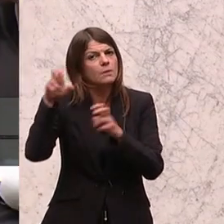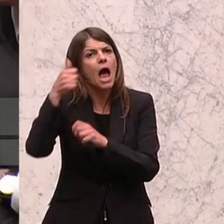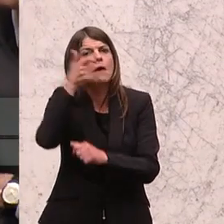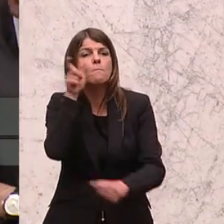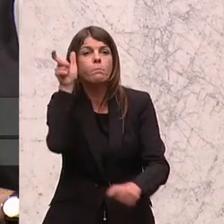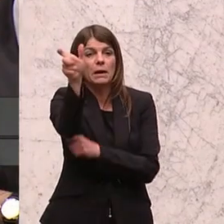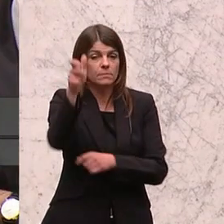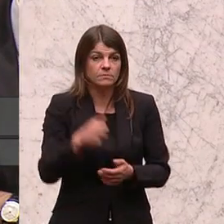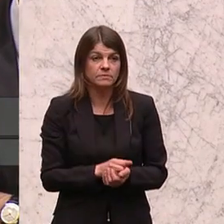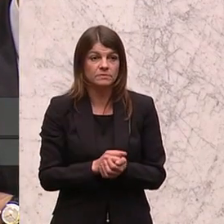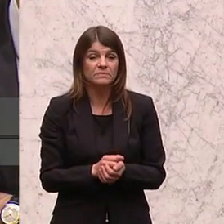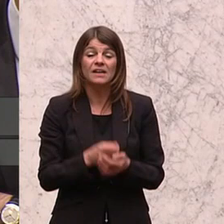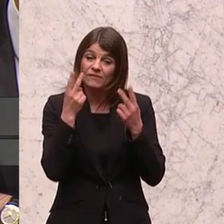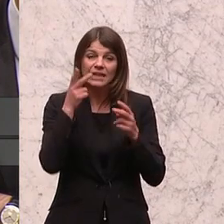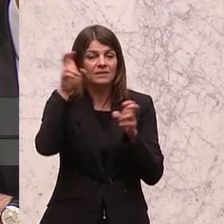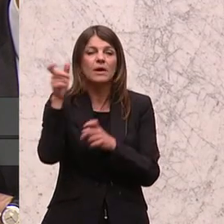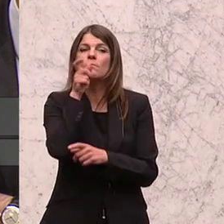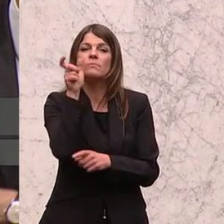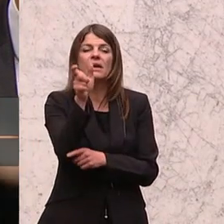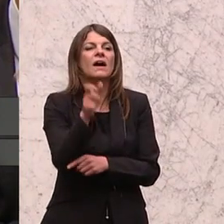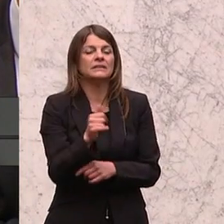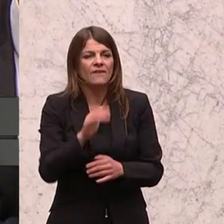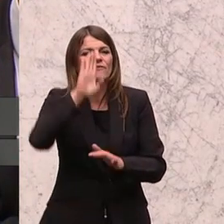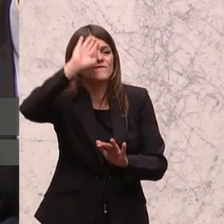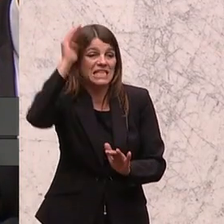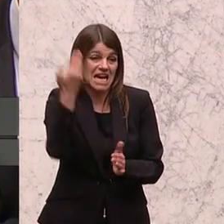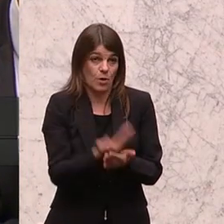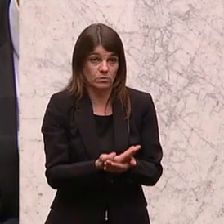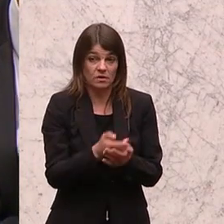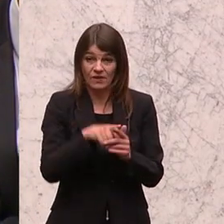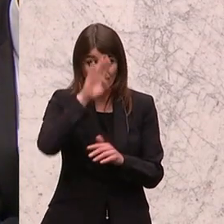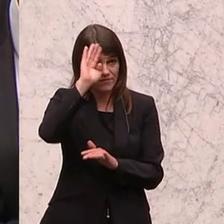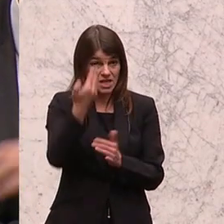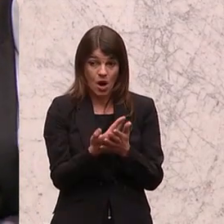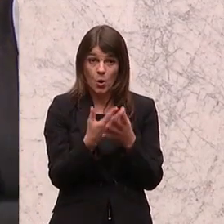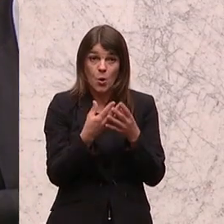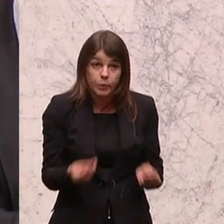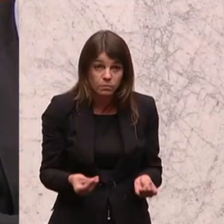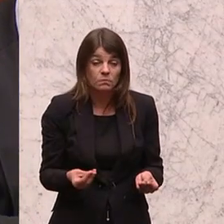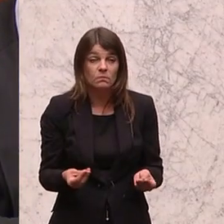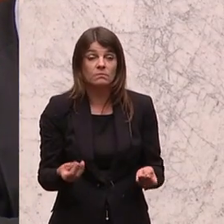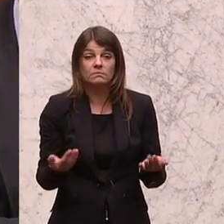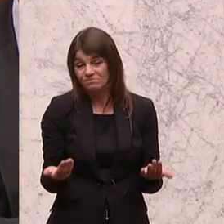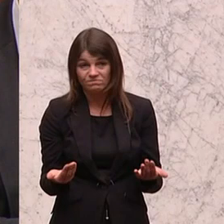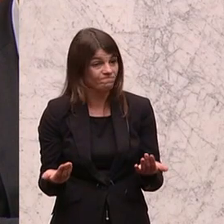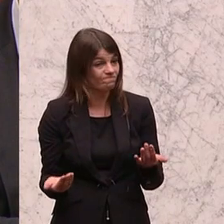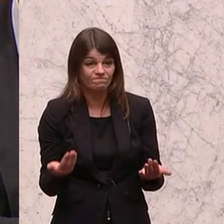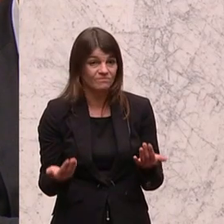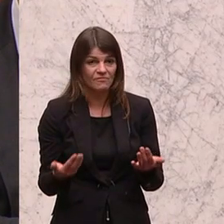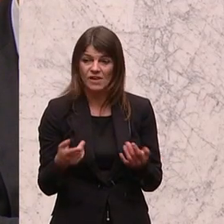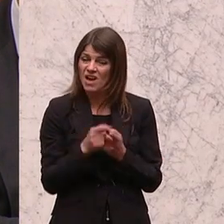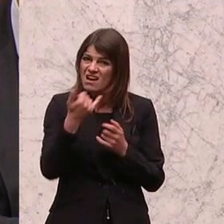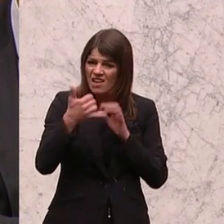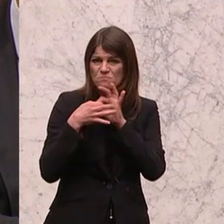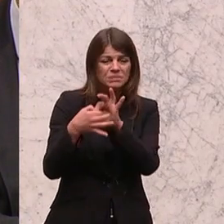Es geht um den Begriff Vertrauen. Und wenn das Vertrauen verloren gegangen ist, dann gilt einfach in jeder